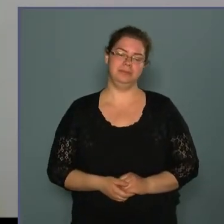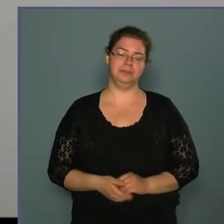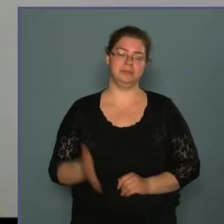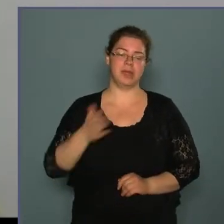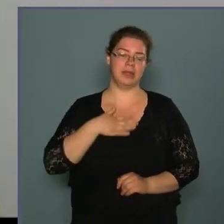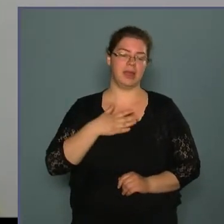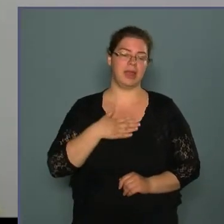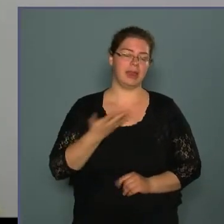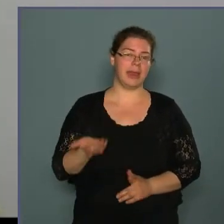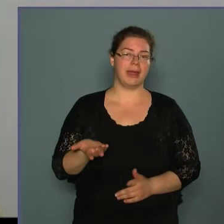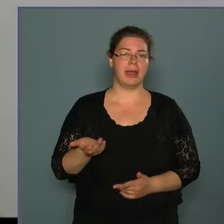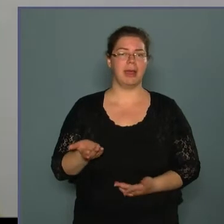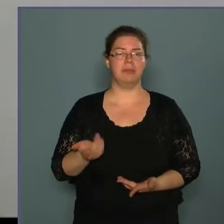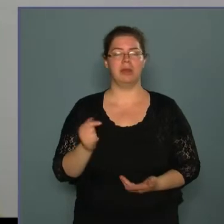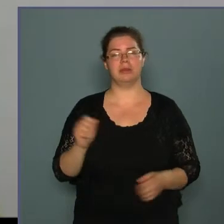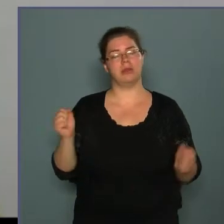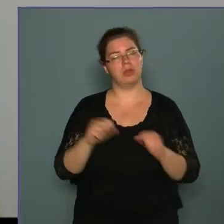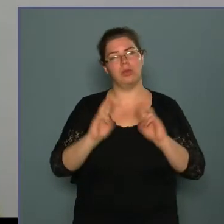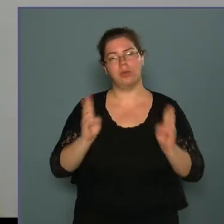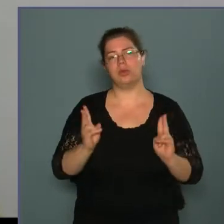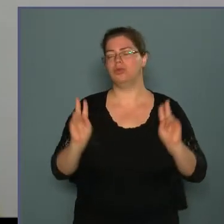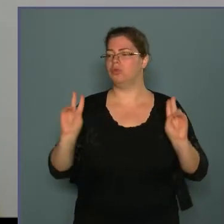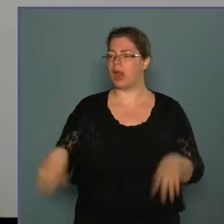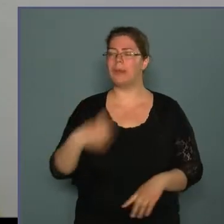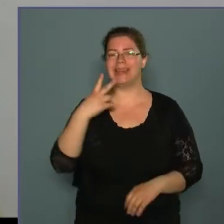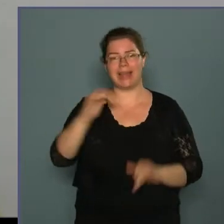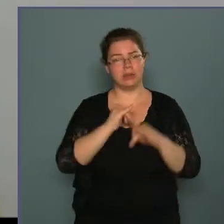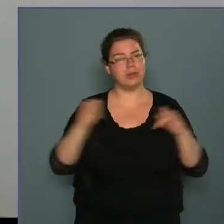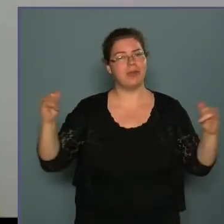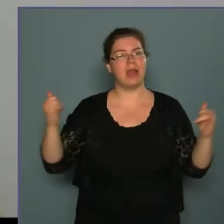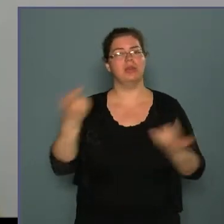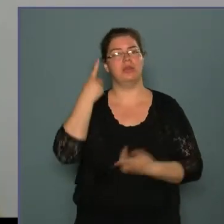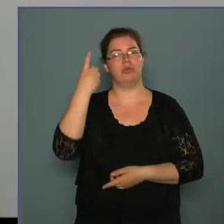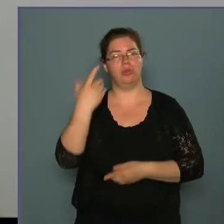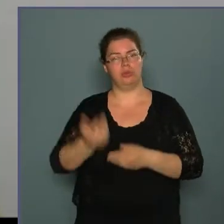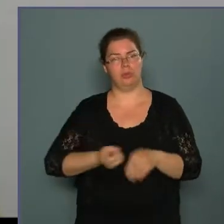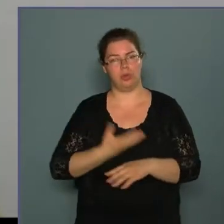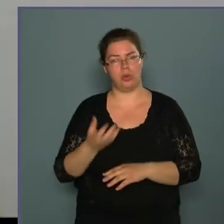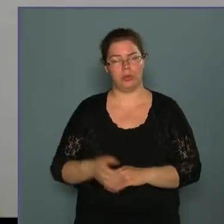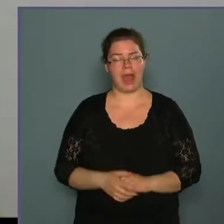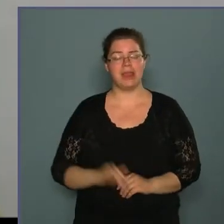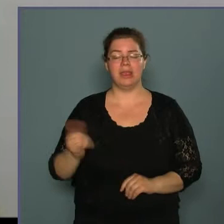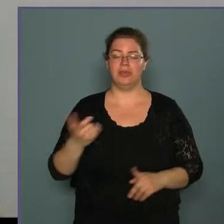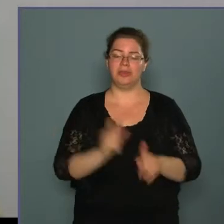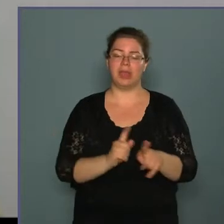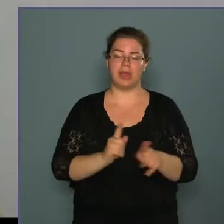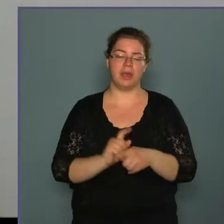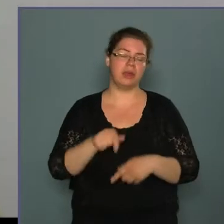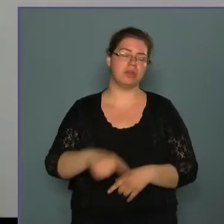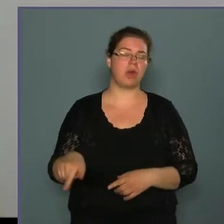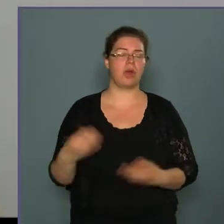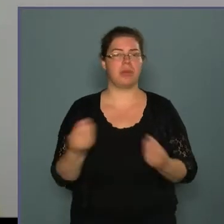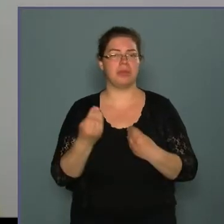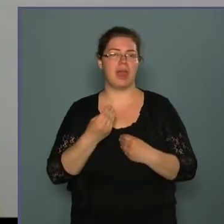Nekem az nagyon fontos, hogy tényleg látható fejlődéseket tudjunk produkálni, és ilyenek azok, amik